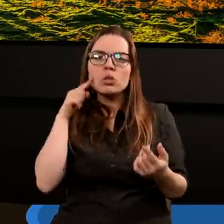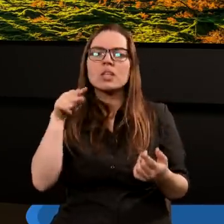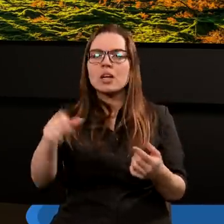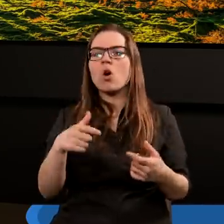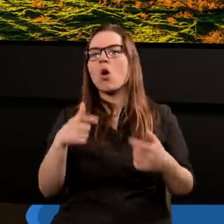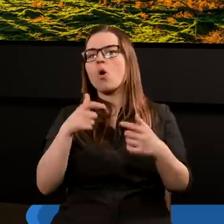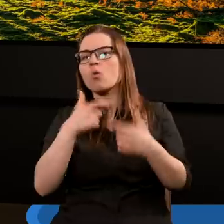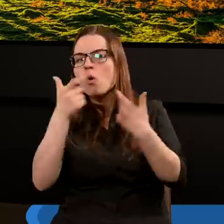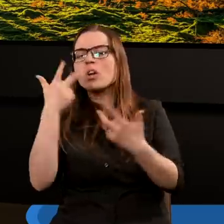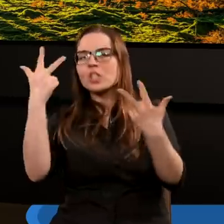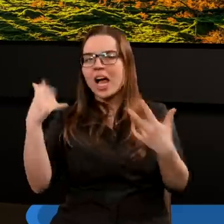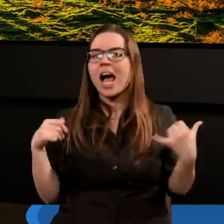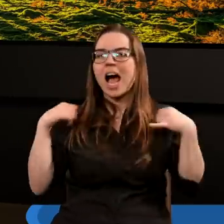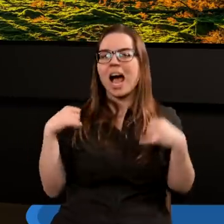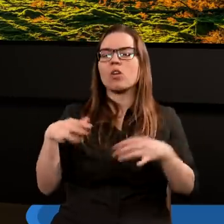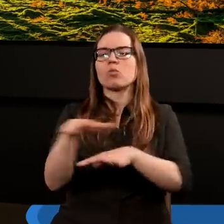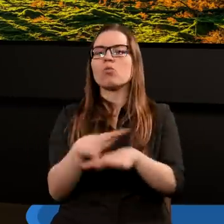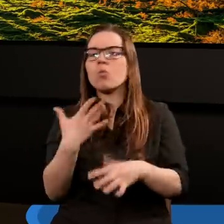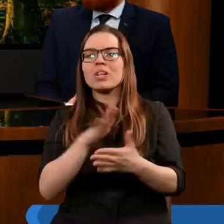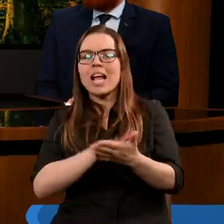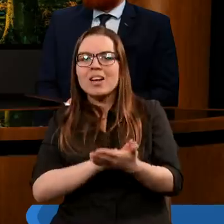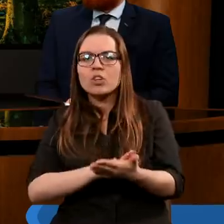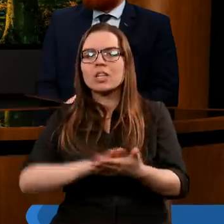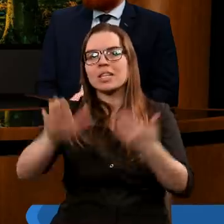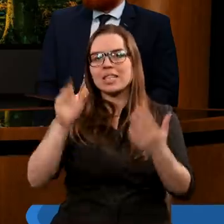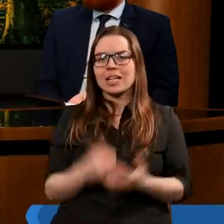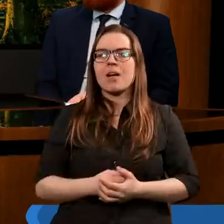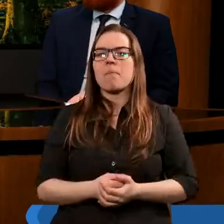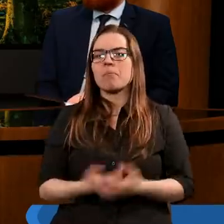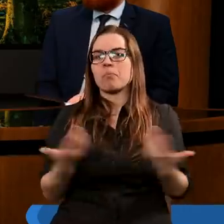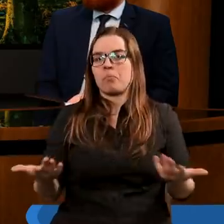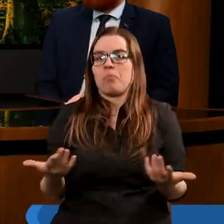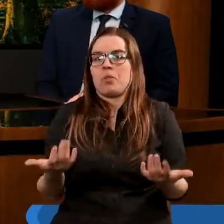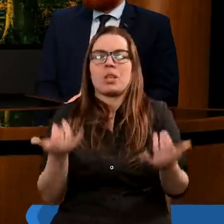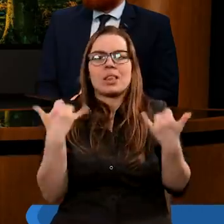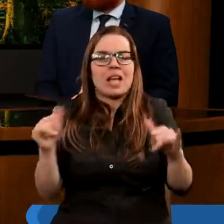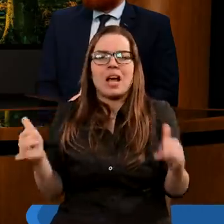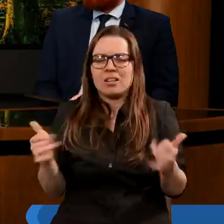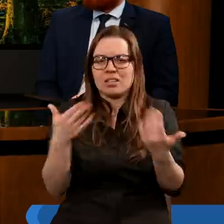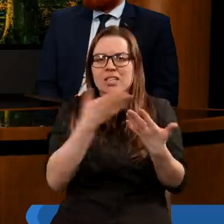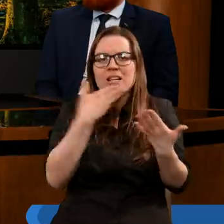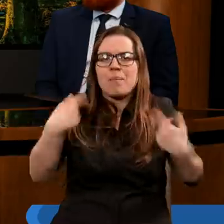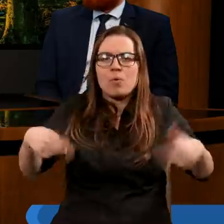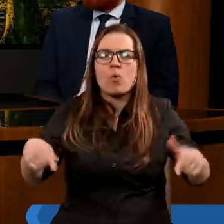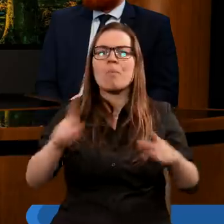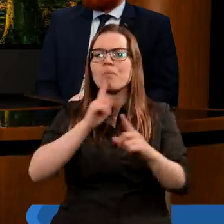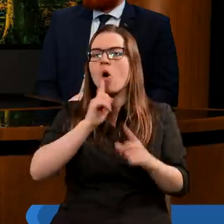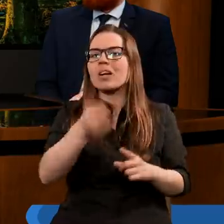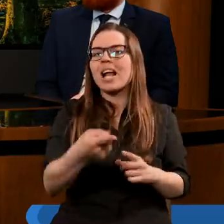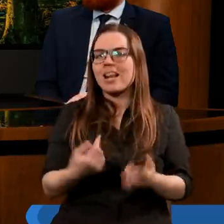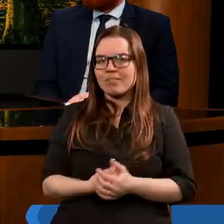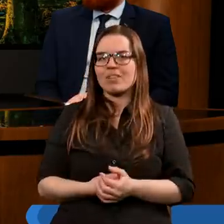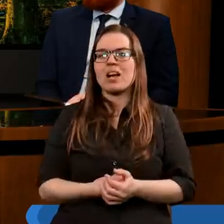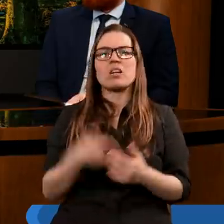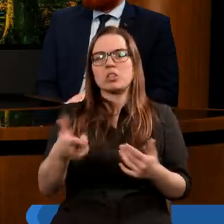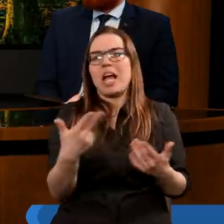głosów, tych trzech duchów nieczystych, no bo inaczej tak naprawdę nie byłoby to sensu. A tu jeszcze, nie dość, że te